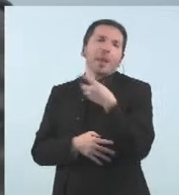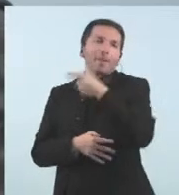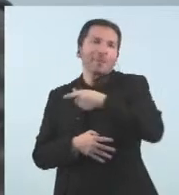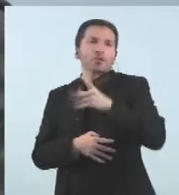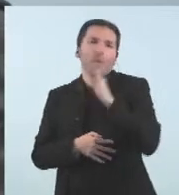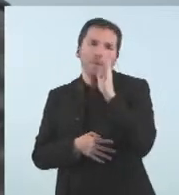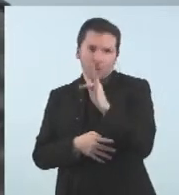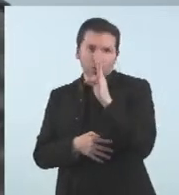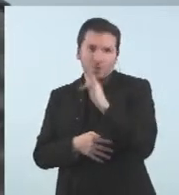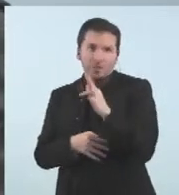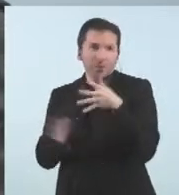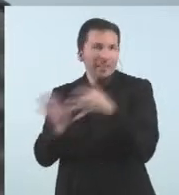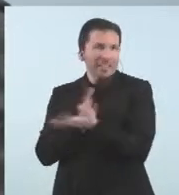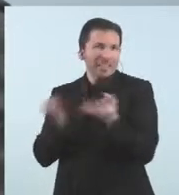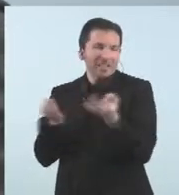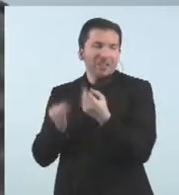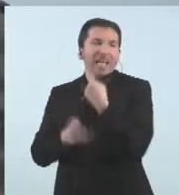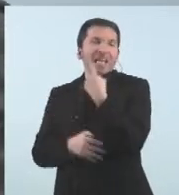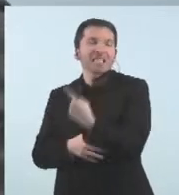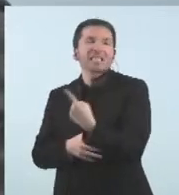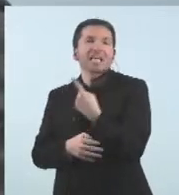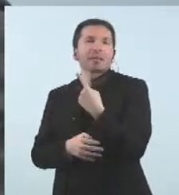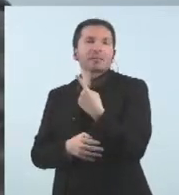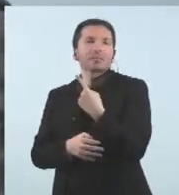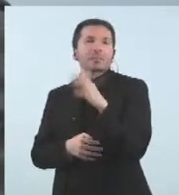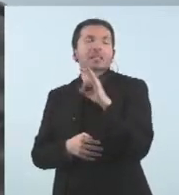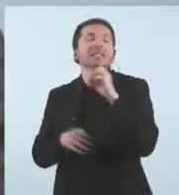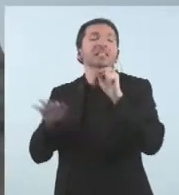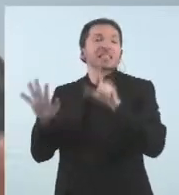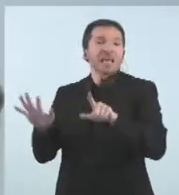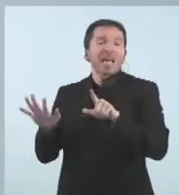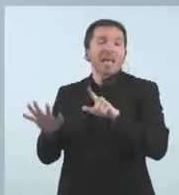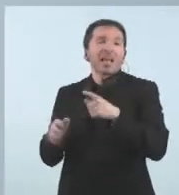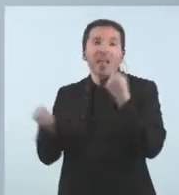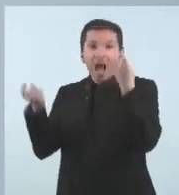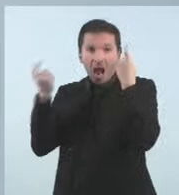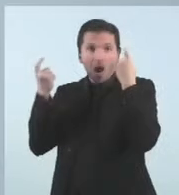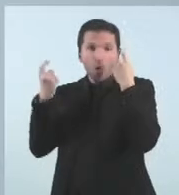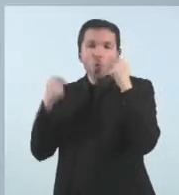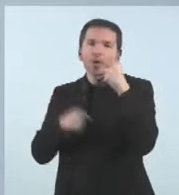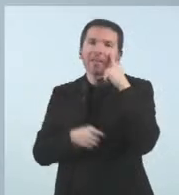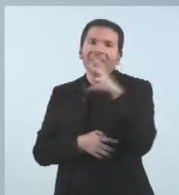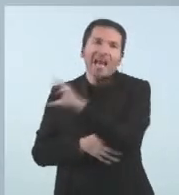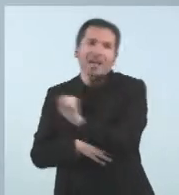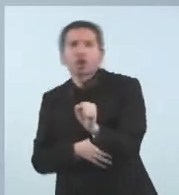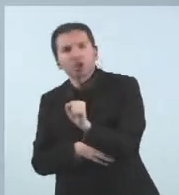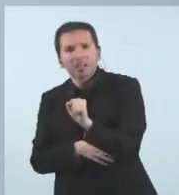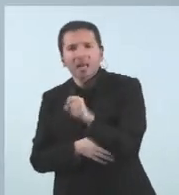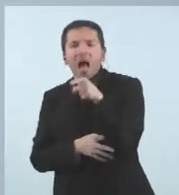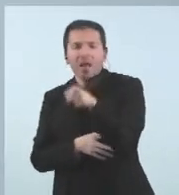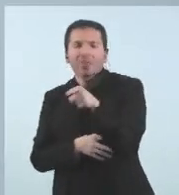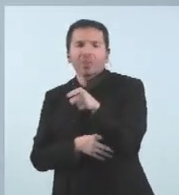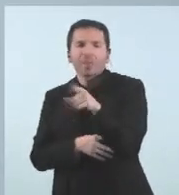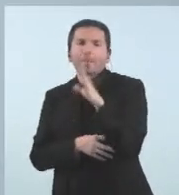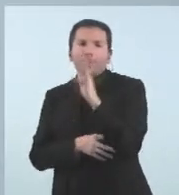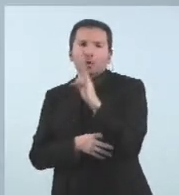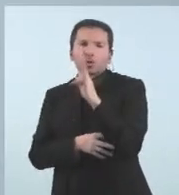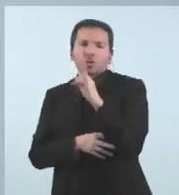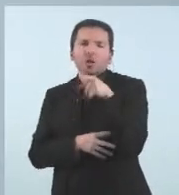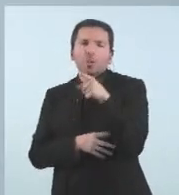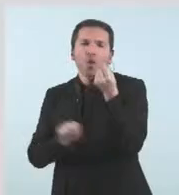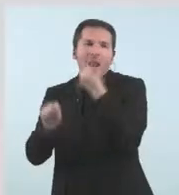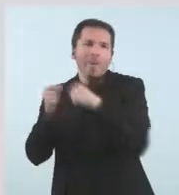És a dir, tenim 107 alumnes que han sigut diagnosticats d'Òmicron. Bé, passarem les